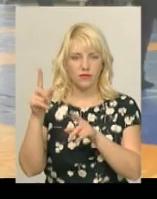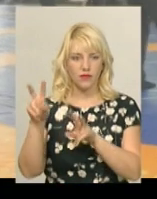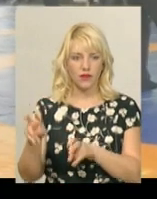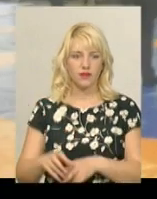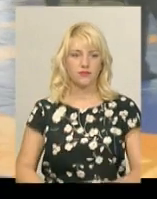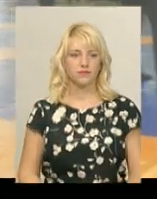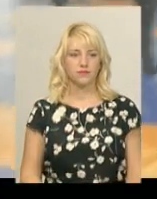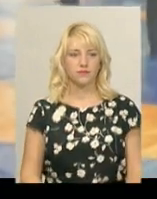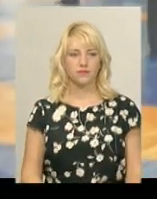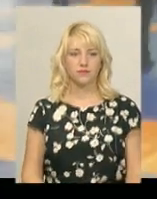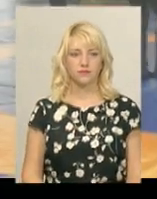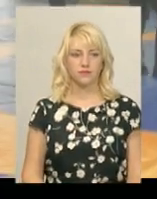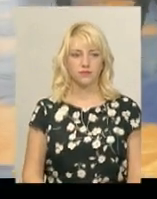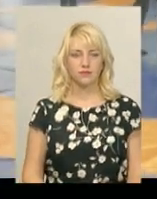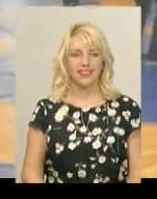«Кимано».